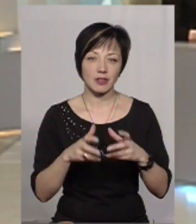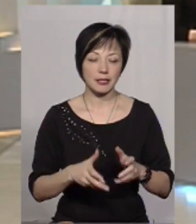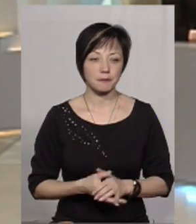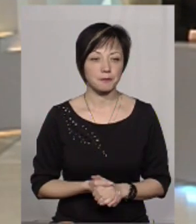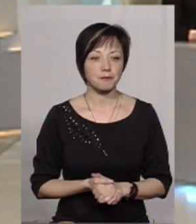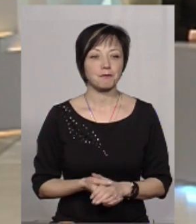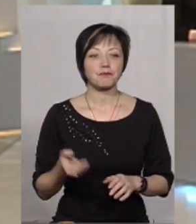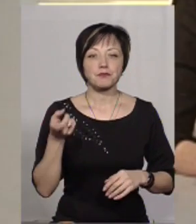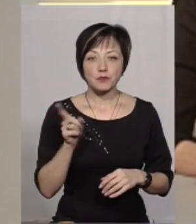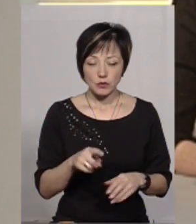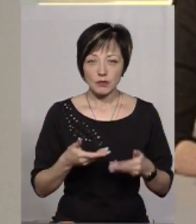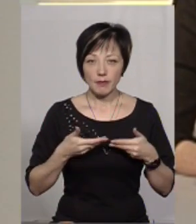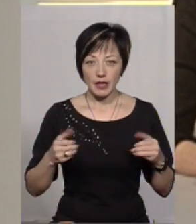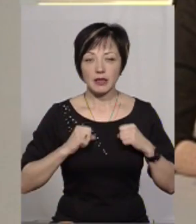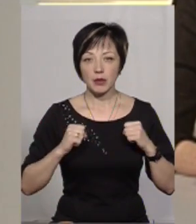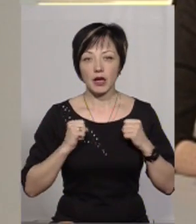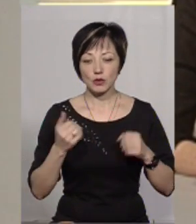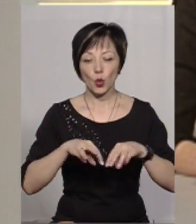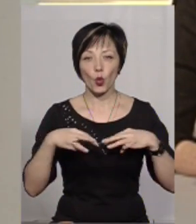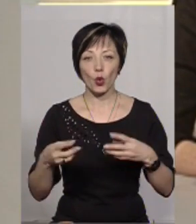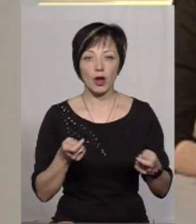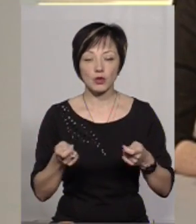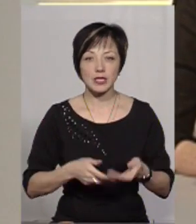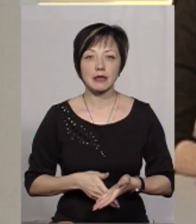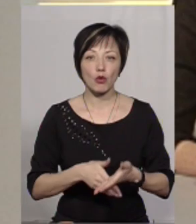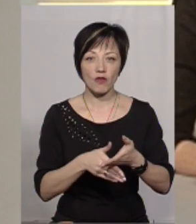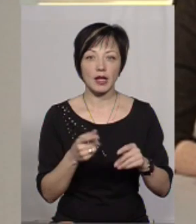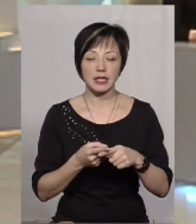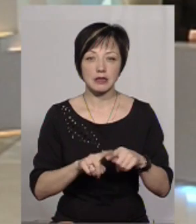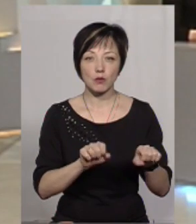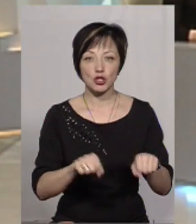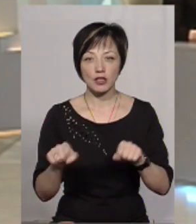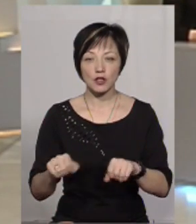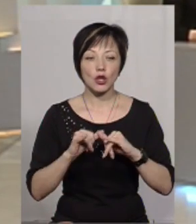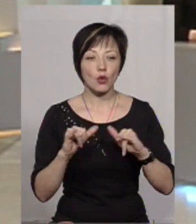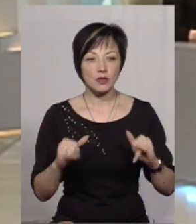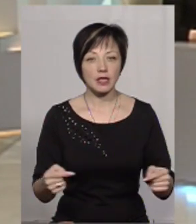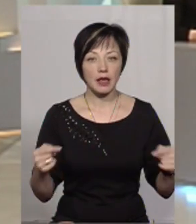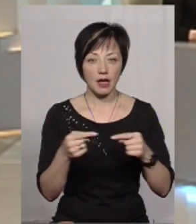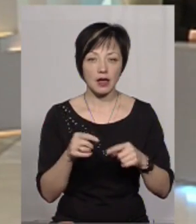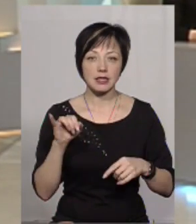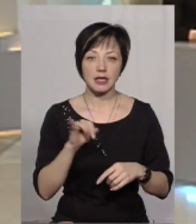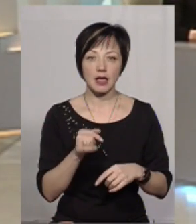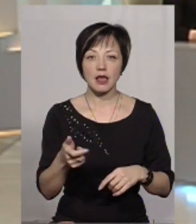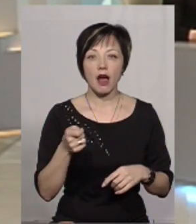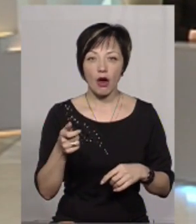Тому ми намагаємося з боку уряду також стимулювати ці можливості розвитку якраз і